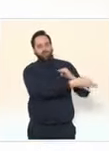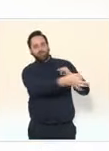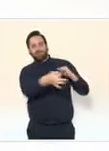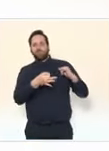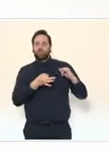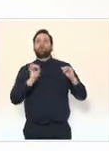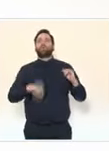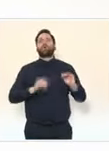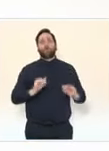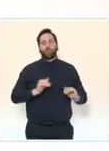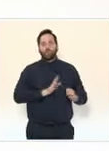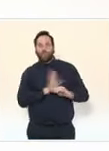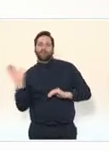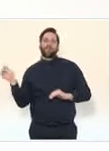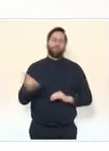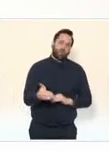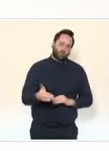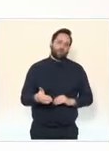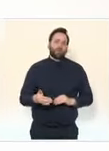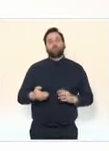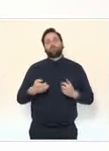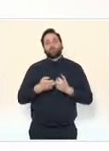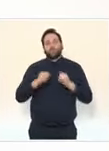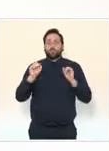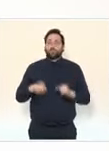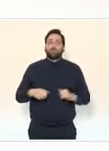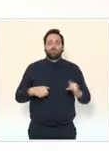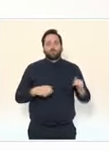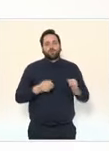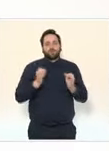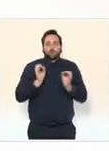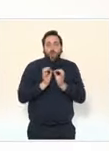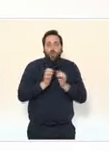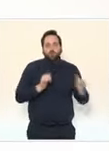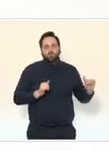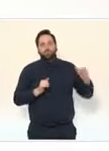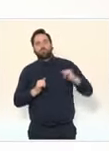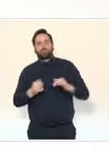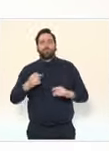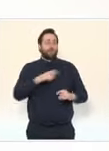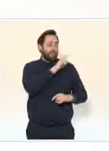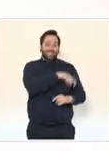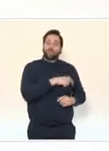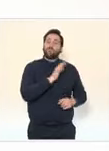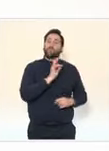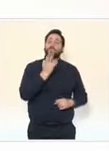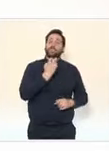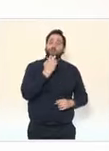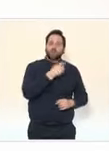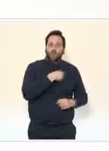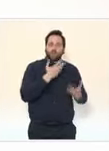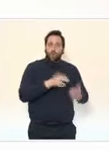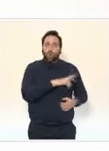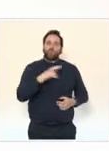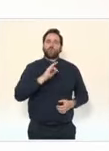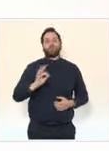nécessaires pour quelques situations illimitées, notamment s'agissant de nos compatriotes français et d'étrangers. La suspension des vols ne peut donc pas